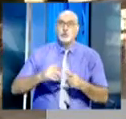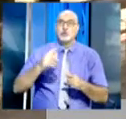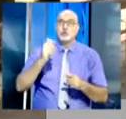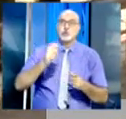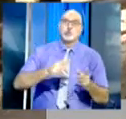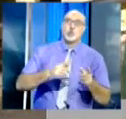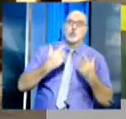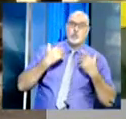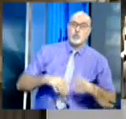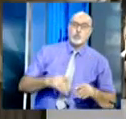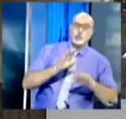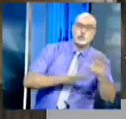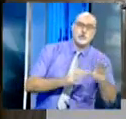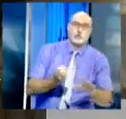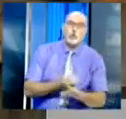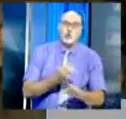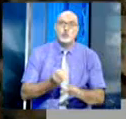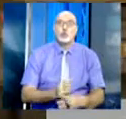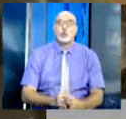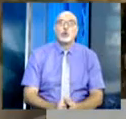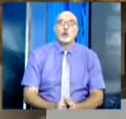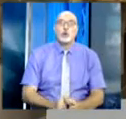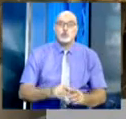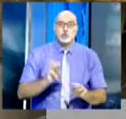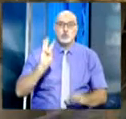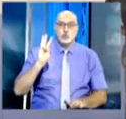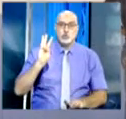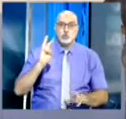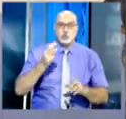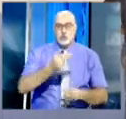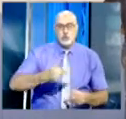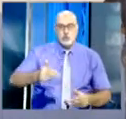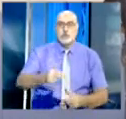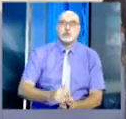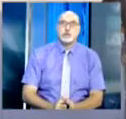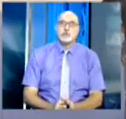والناشطين في مجال البيئة والكشافة الإسلامية الجزائرية